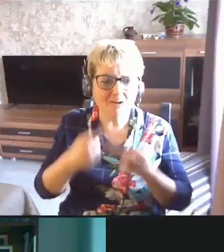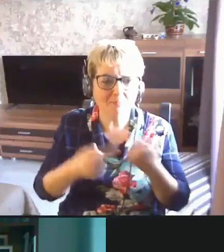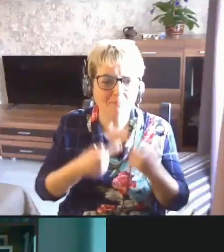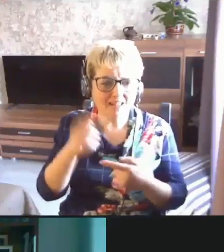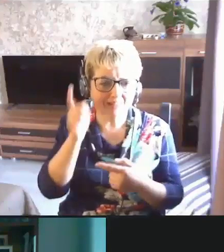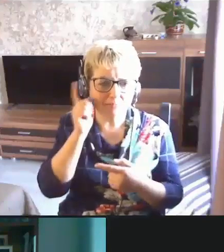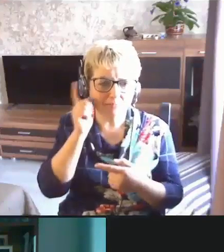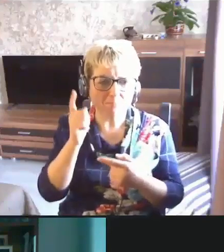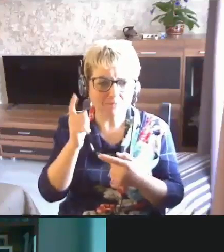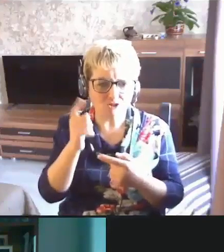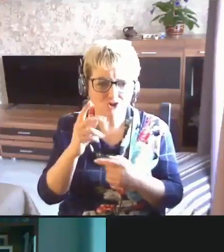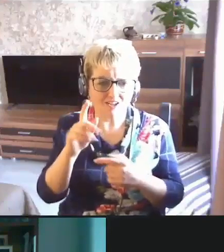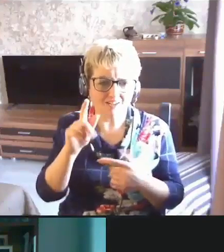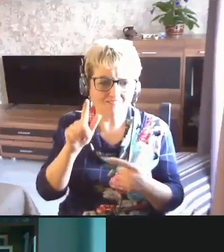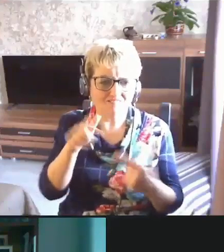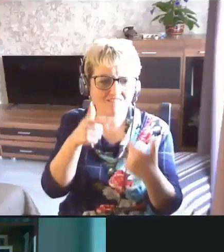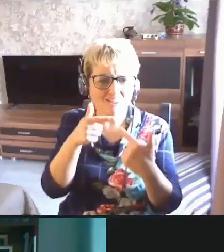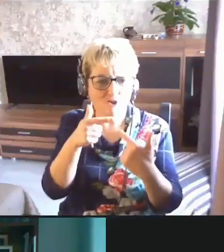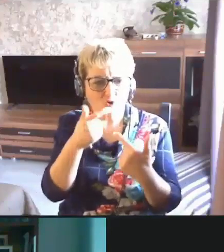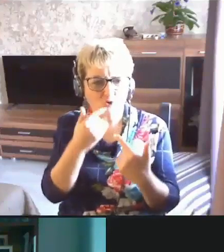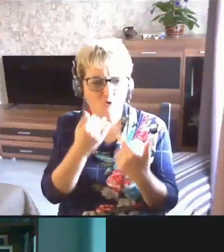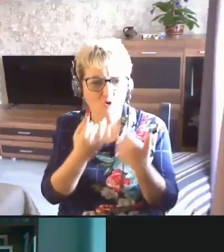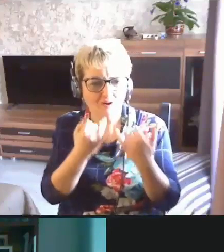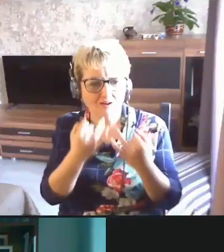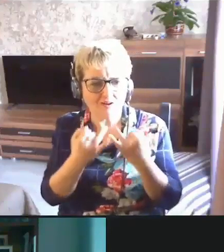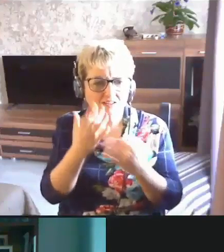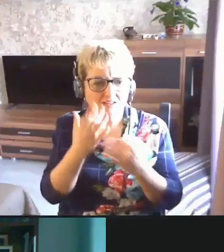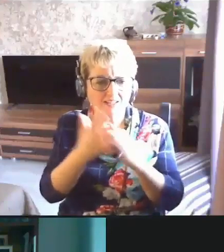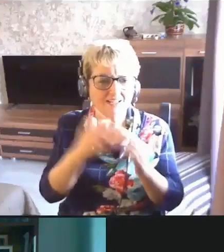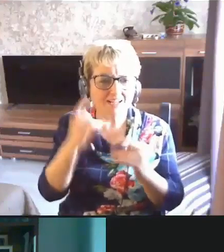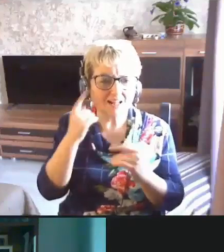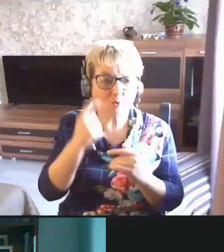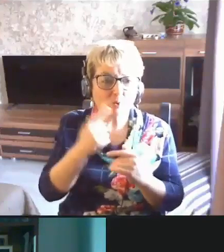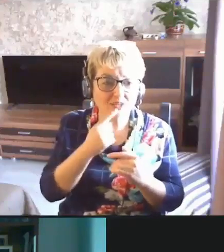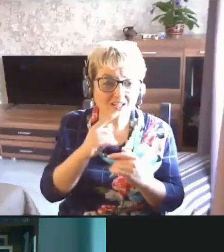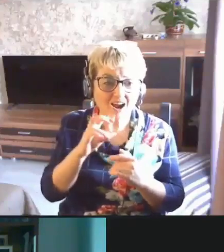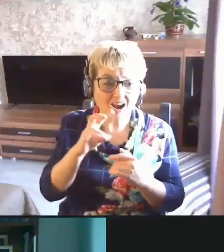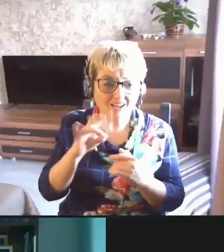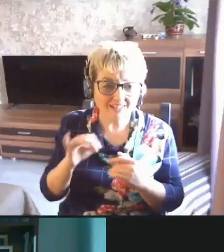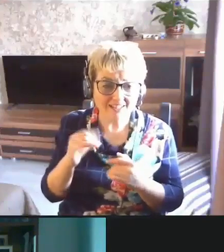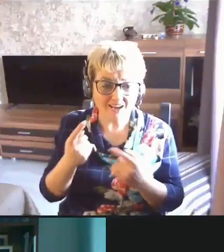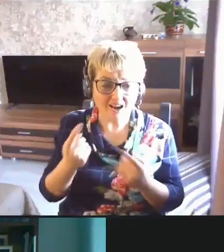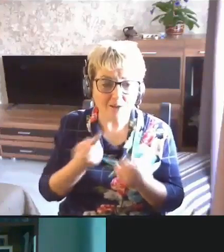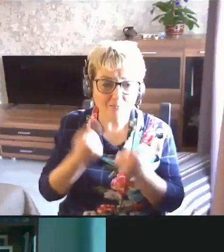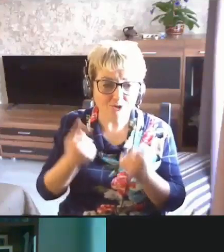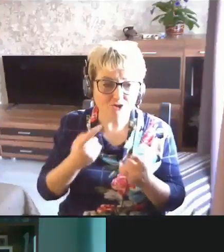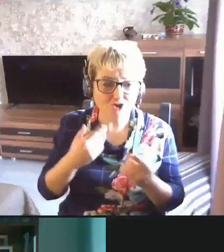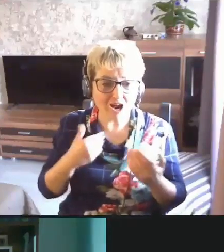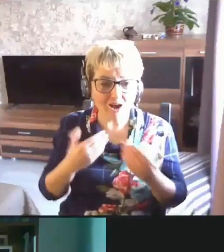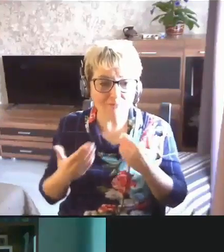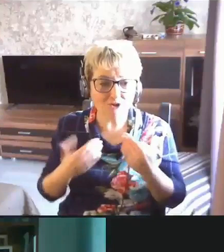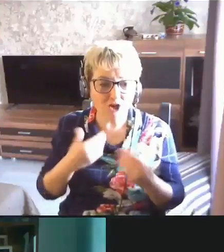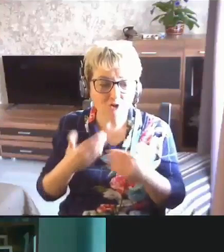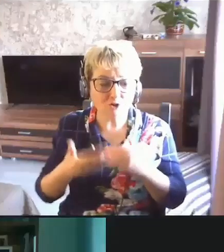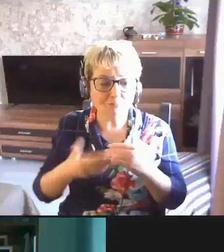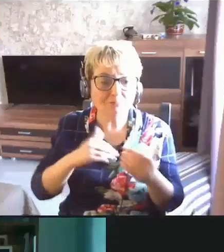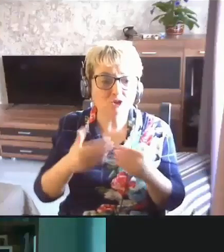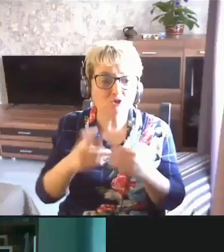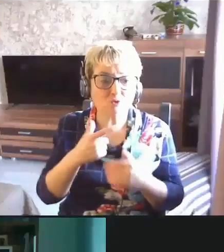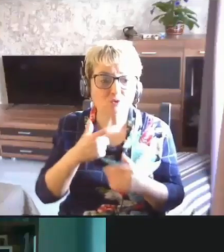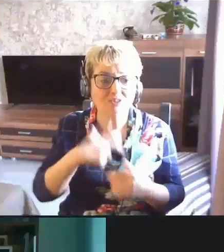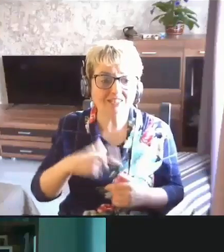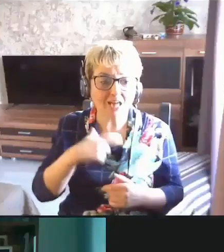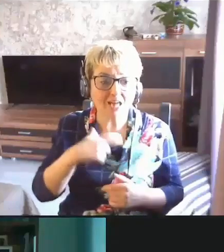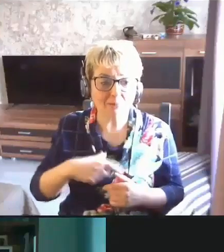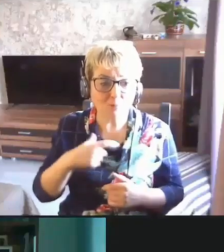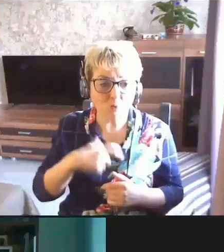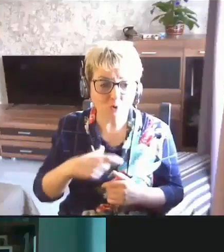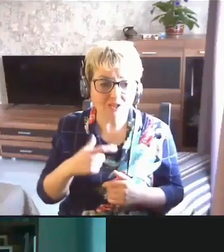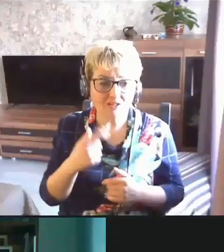мессенджерами видеосвязи и как глухие, как они обычно общаются с тобой